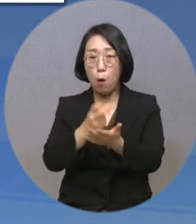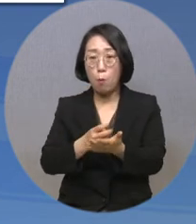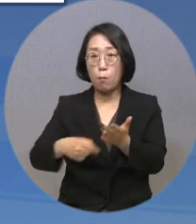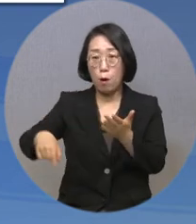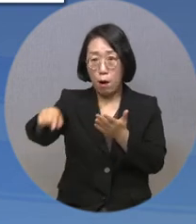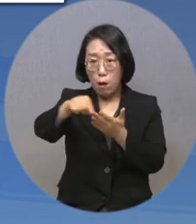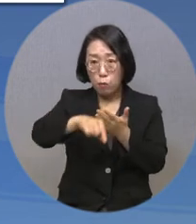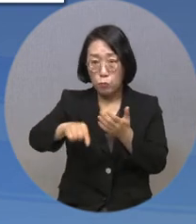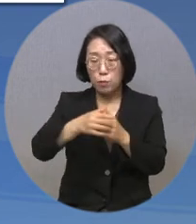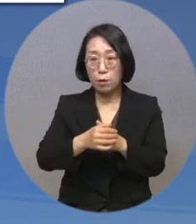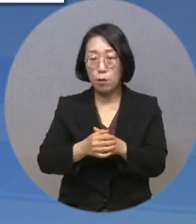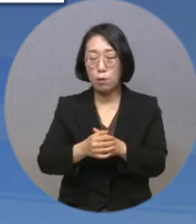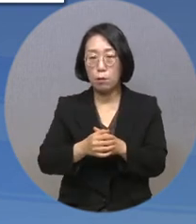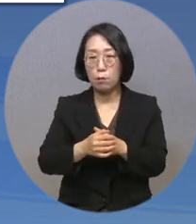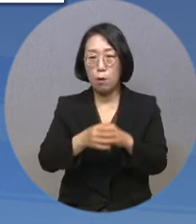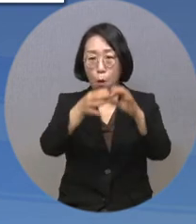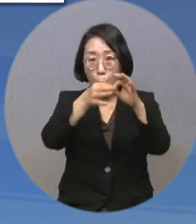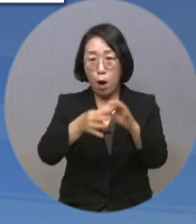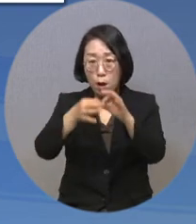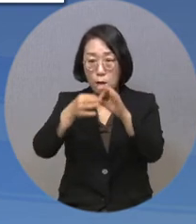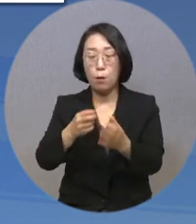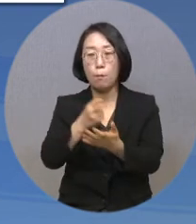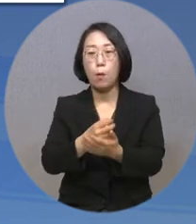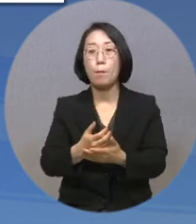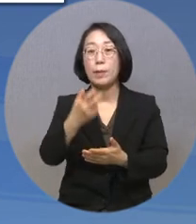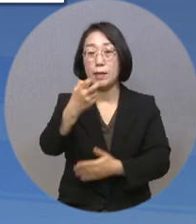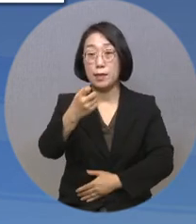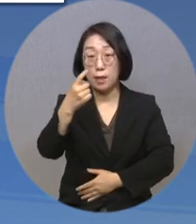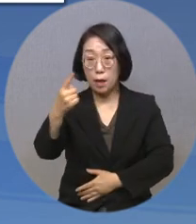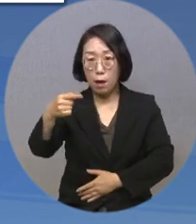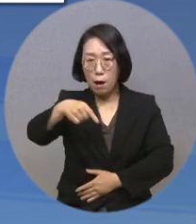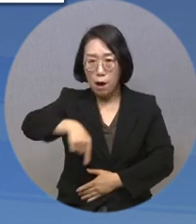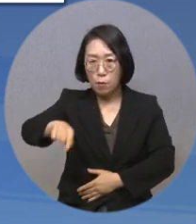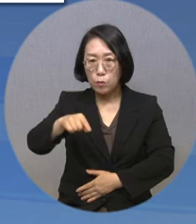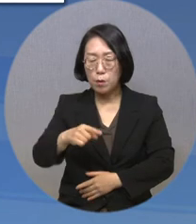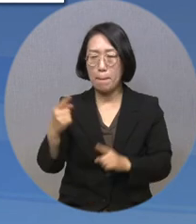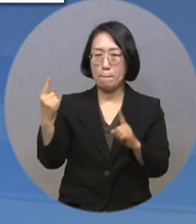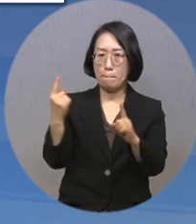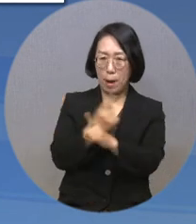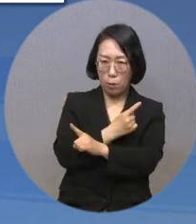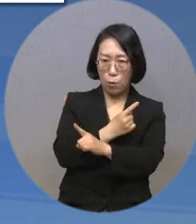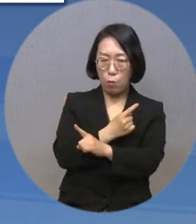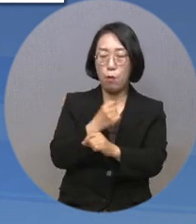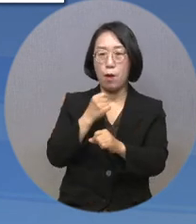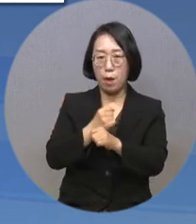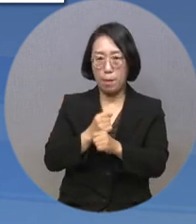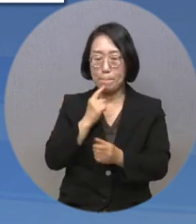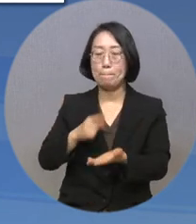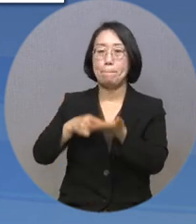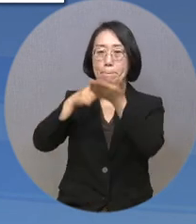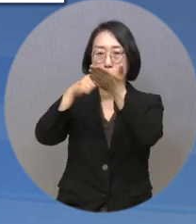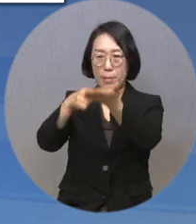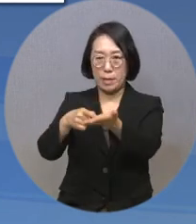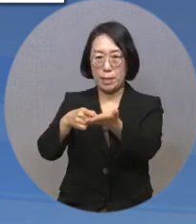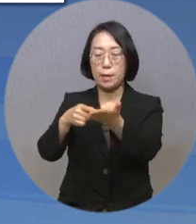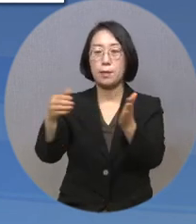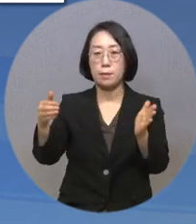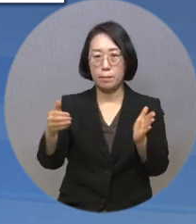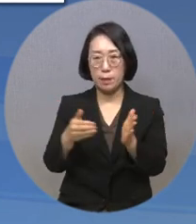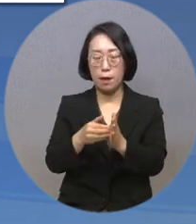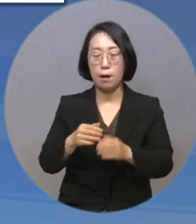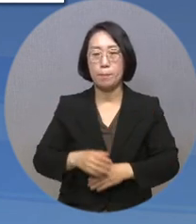상임위원회에 소관 71개 법률에 대해 일괄 개정안을 대표 발의했다고 지난 19일 밝혔습니다.